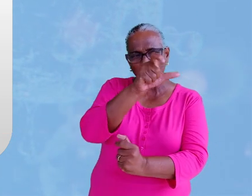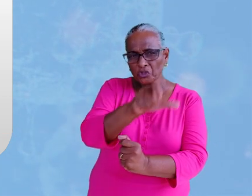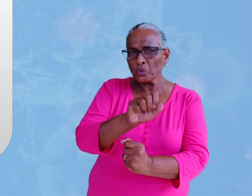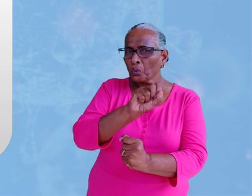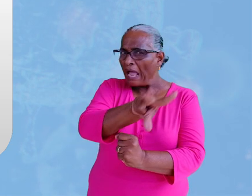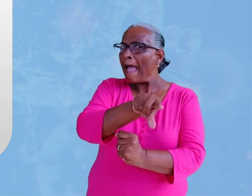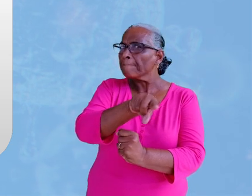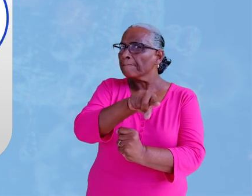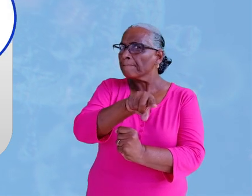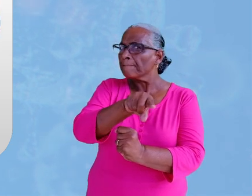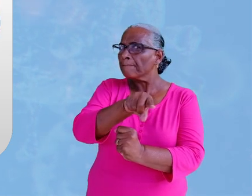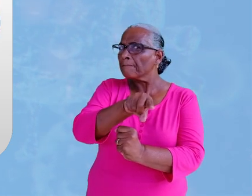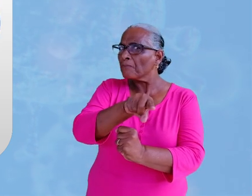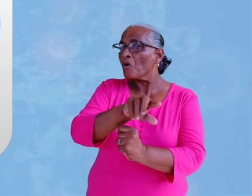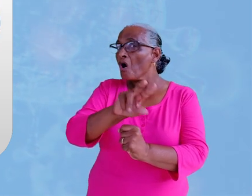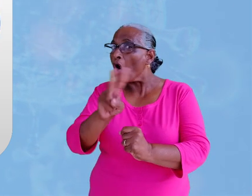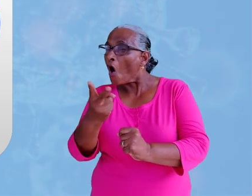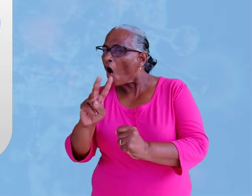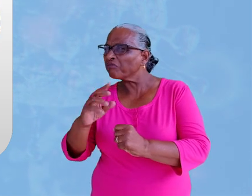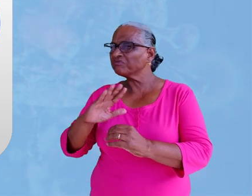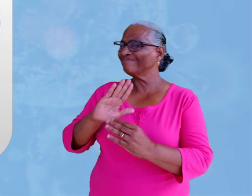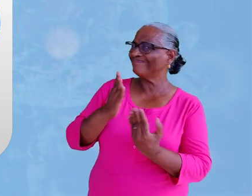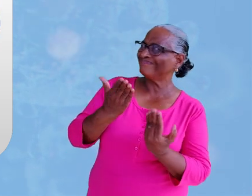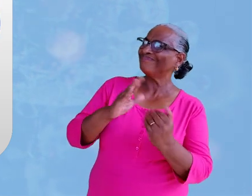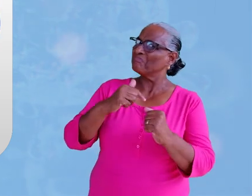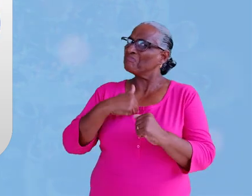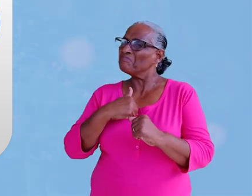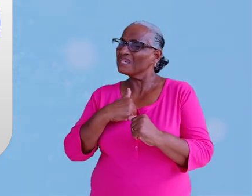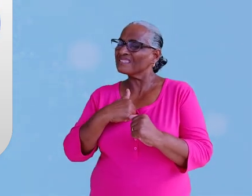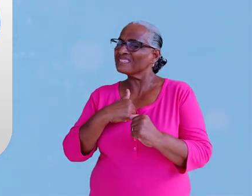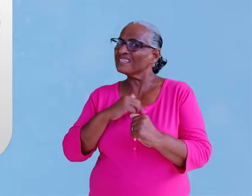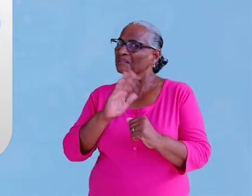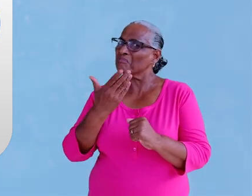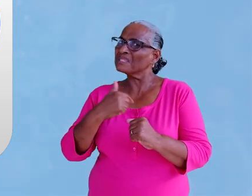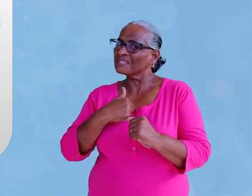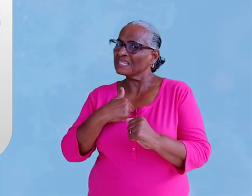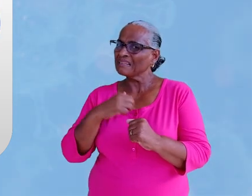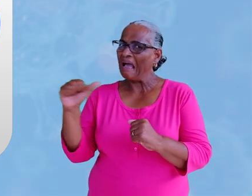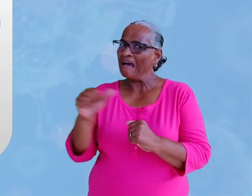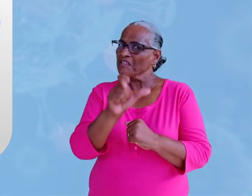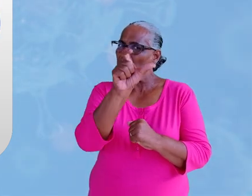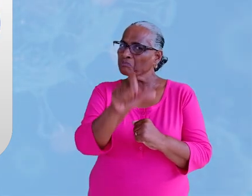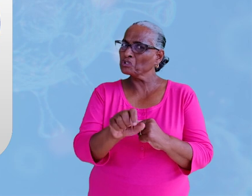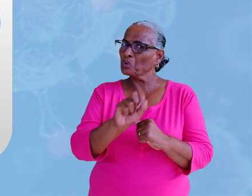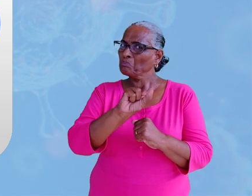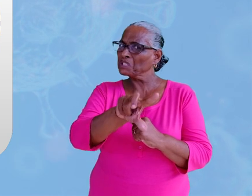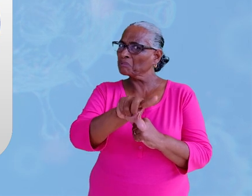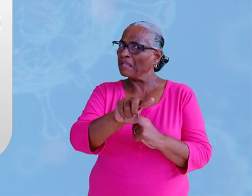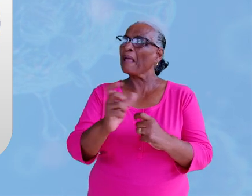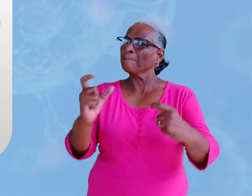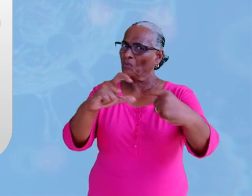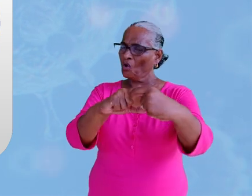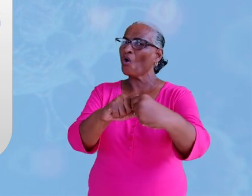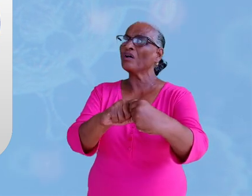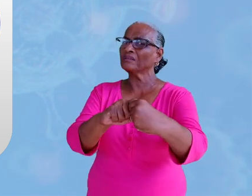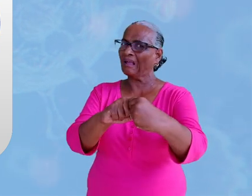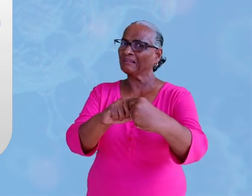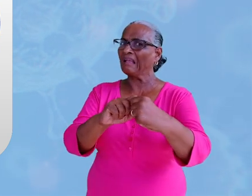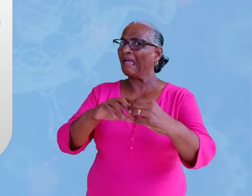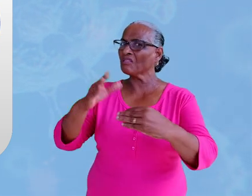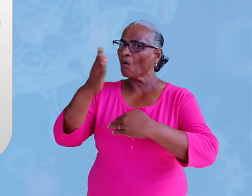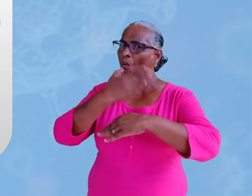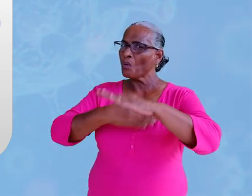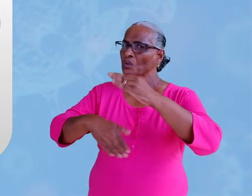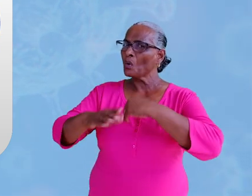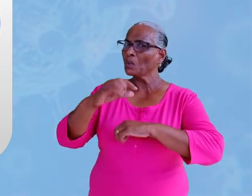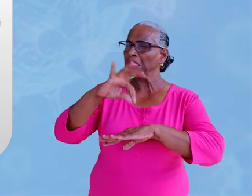iemand die COVID-19 heeft of je vermoedt dat je met een besmetten persoon in contact bent geweest en